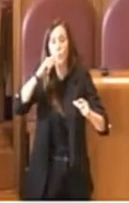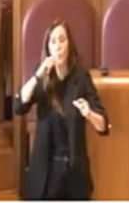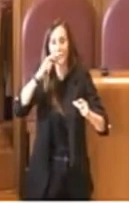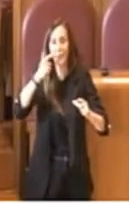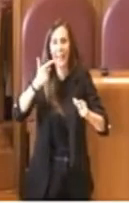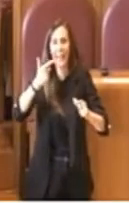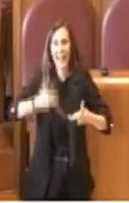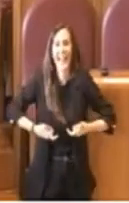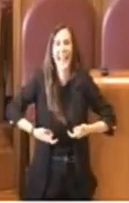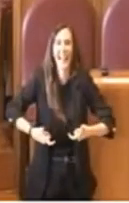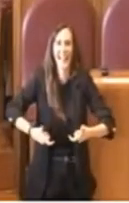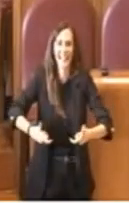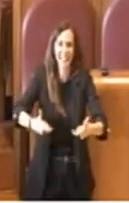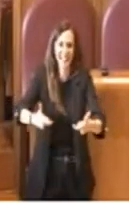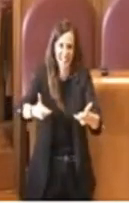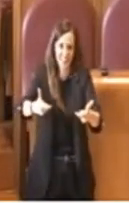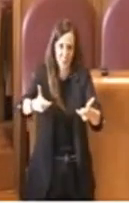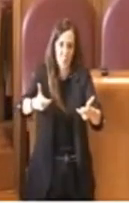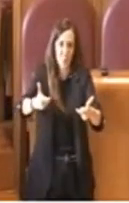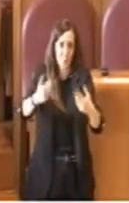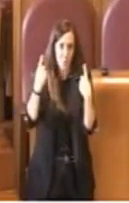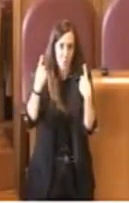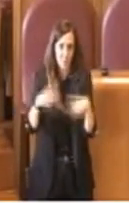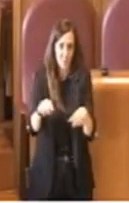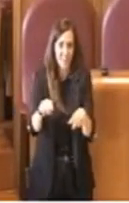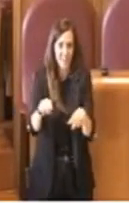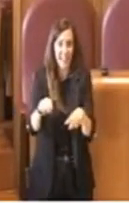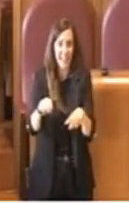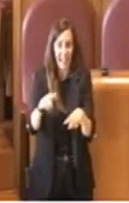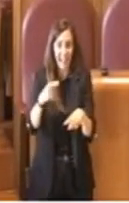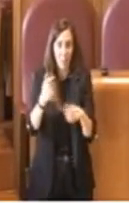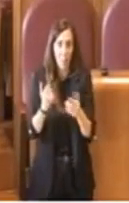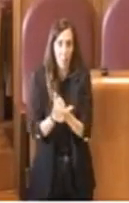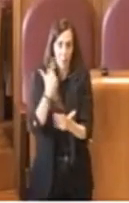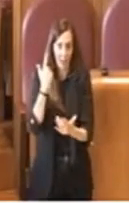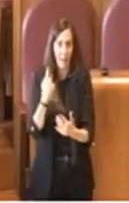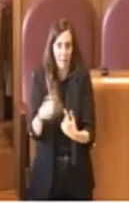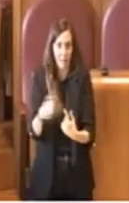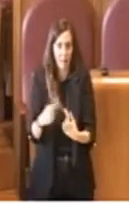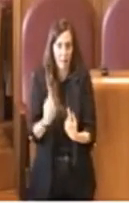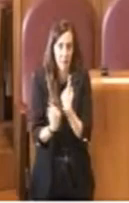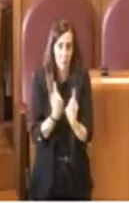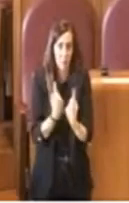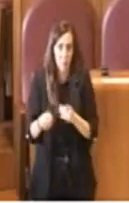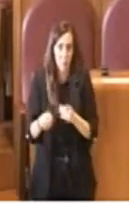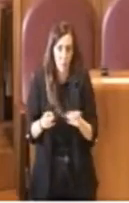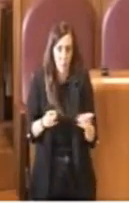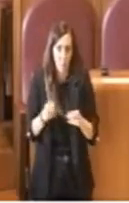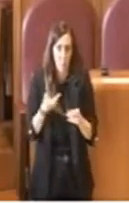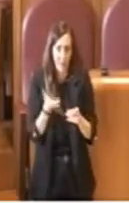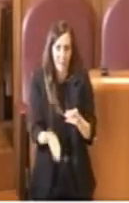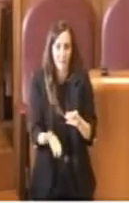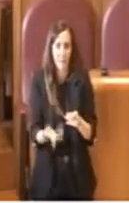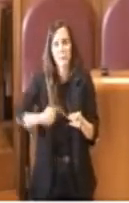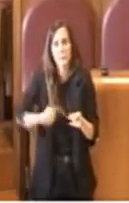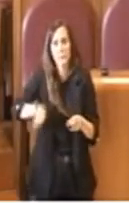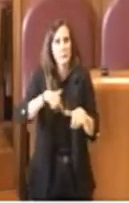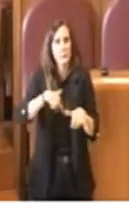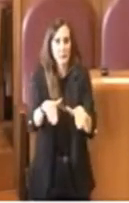è molto importante in questo momento, quindi per questo motivo ci asterremo.